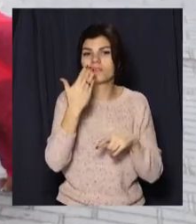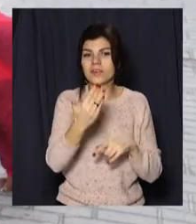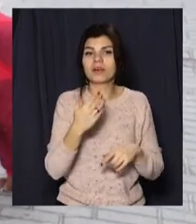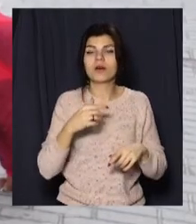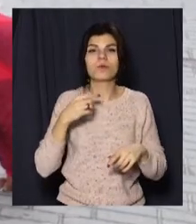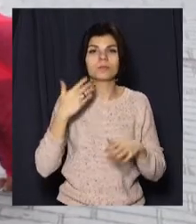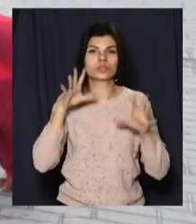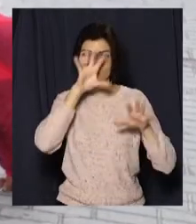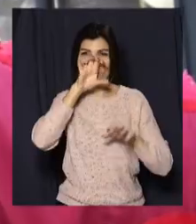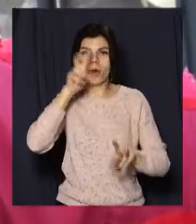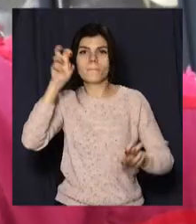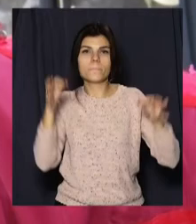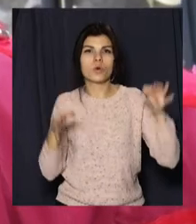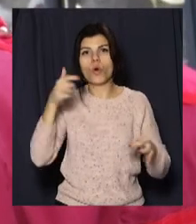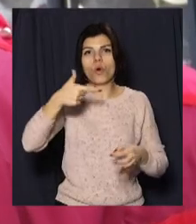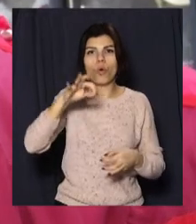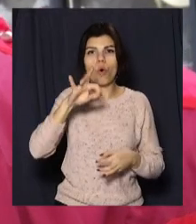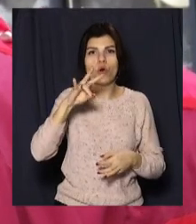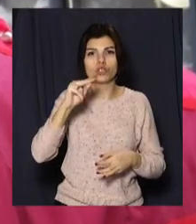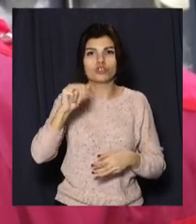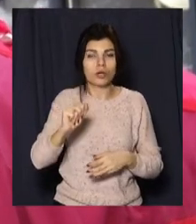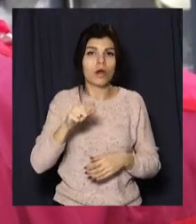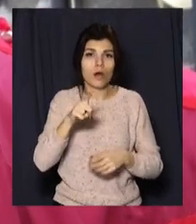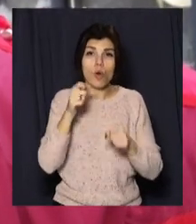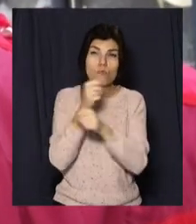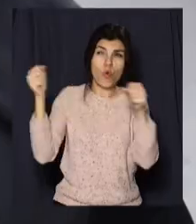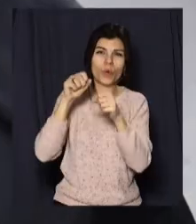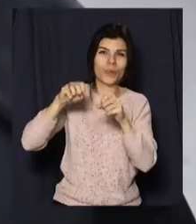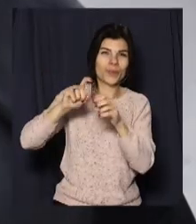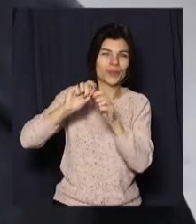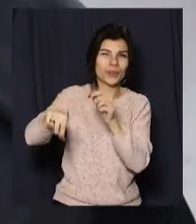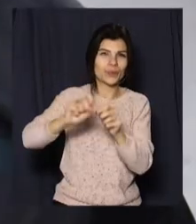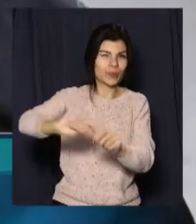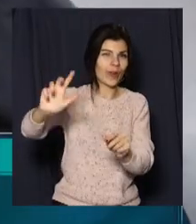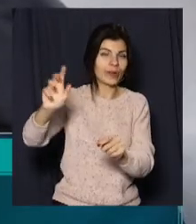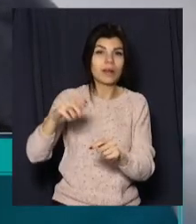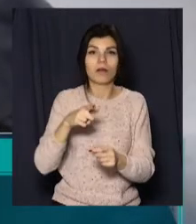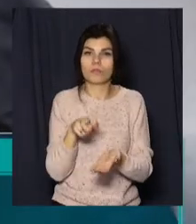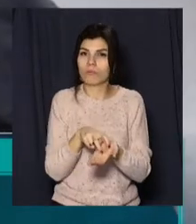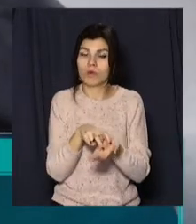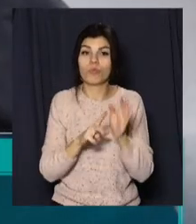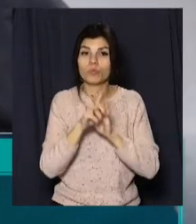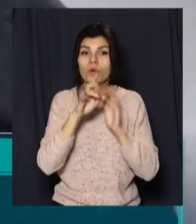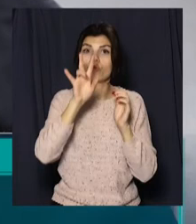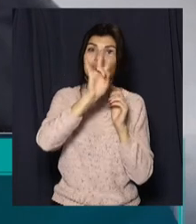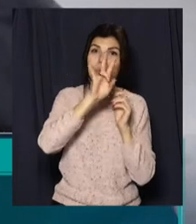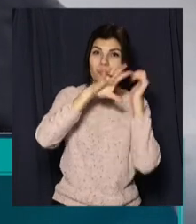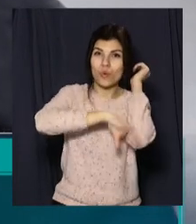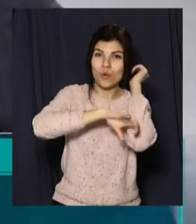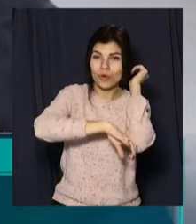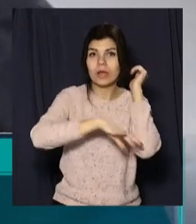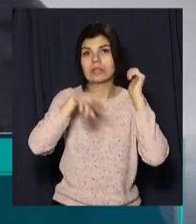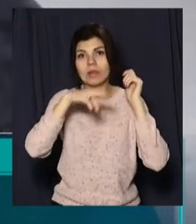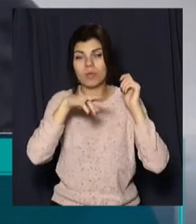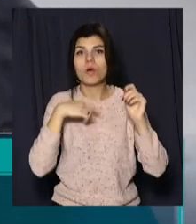гонча, та надивлячись на великі розміри, вибухи для неї – неабиякий стрес. Начинаю с конца ноября, начало декабря, ми починаємо